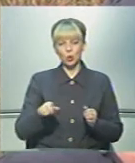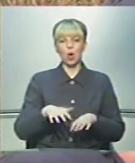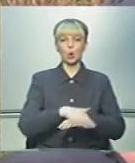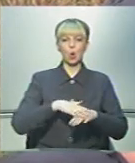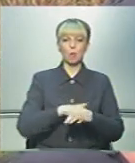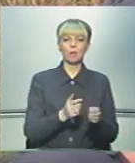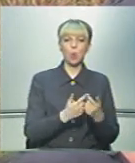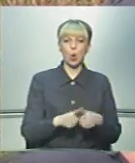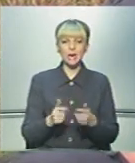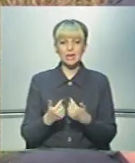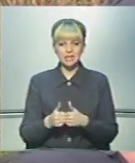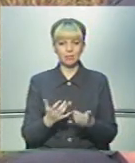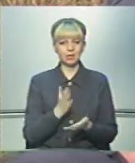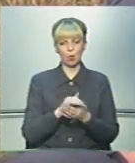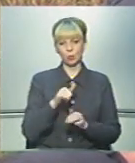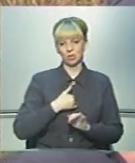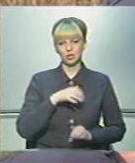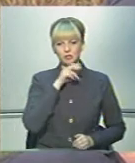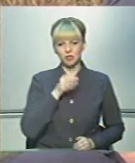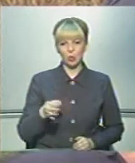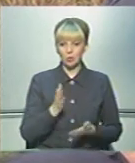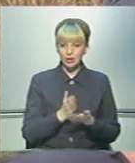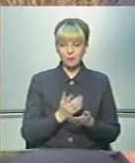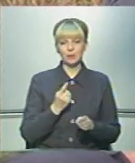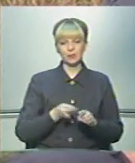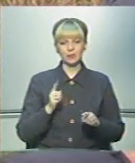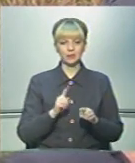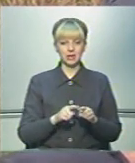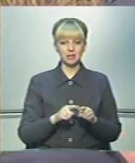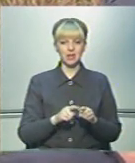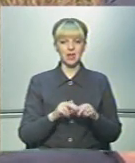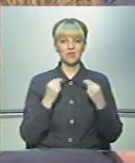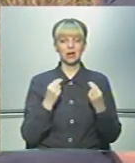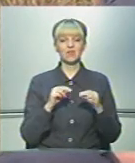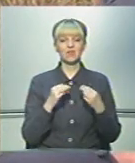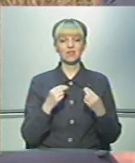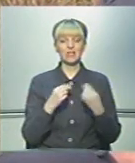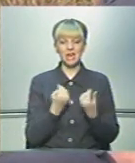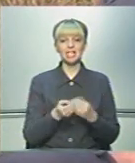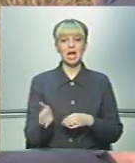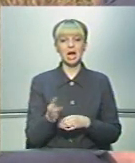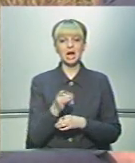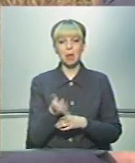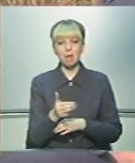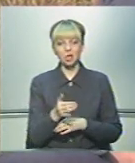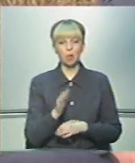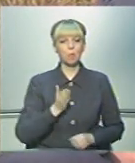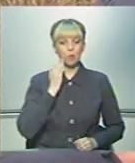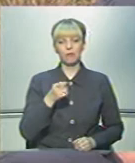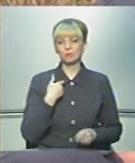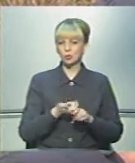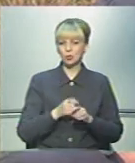громадськими організаціями, яка є в нас в Чернівецькій області – це Федерація рибалок Буковини. Вони нам дуже допомагають